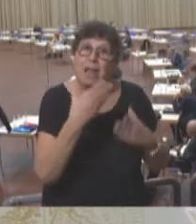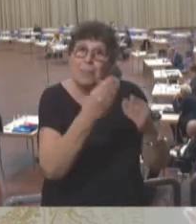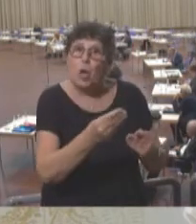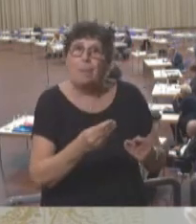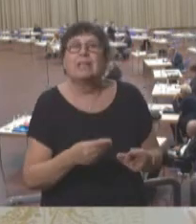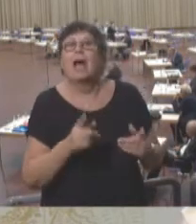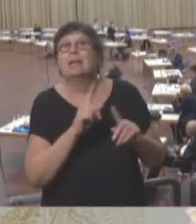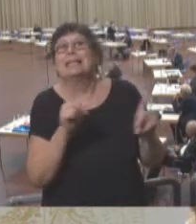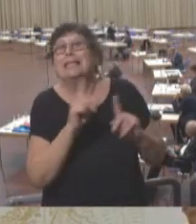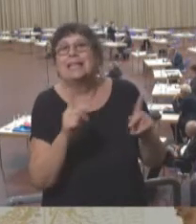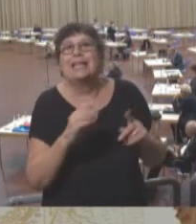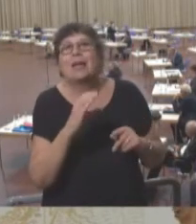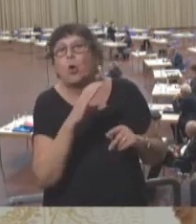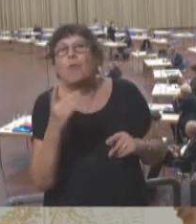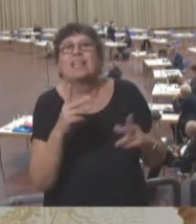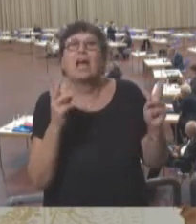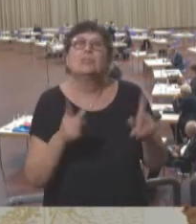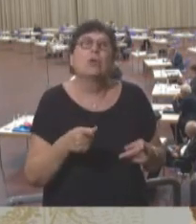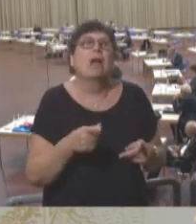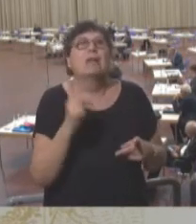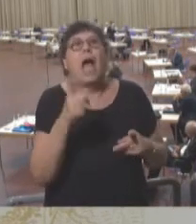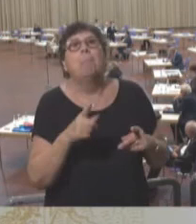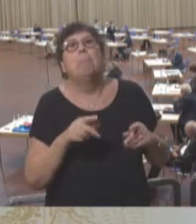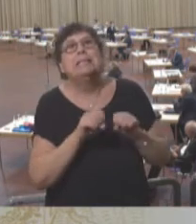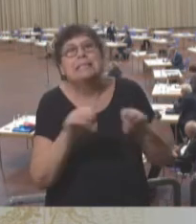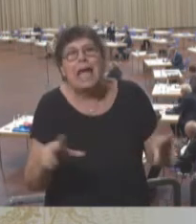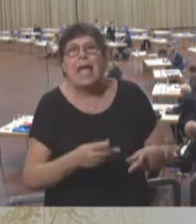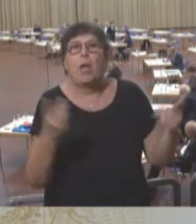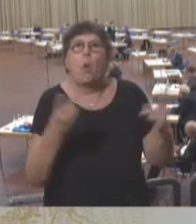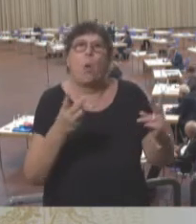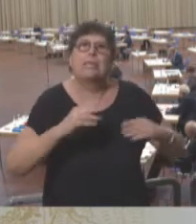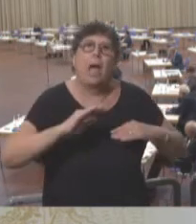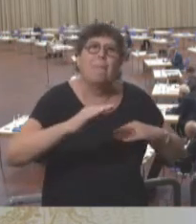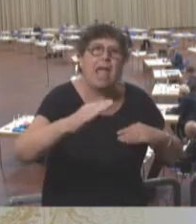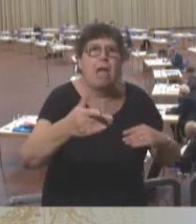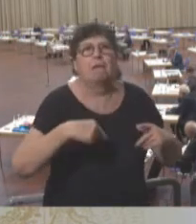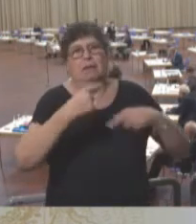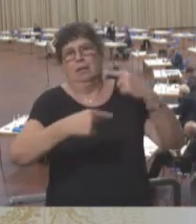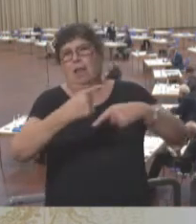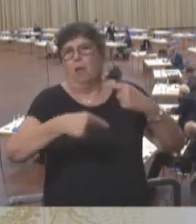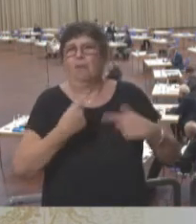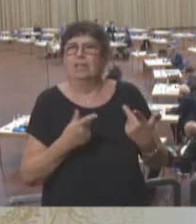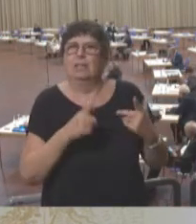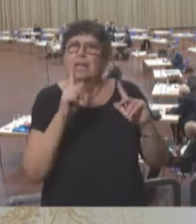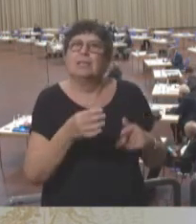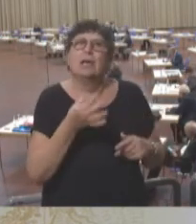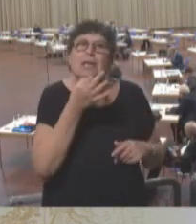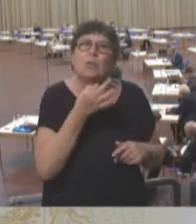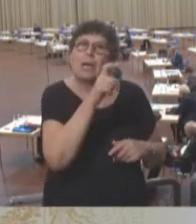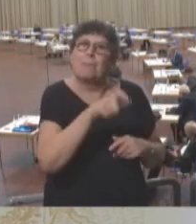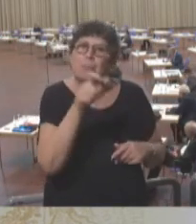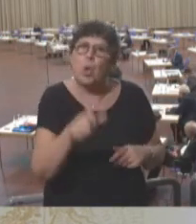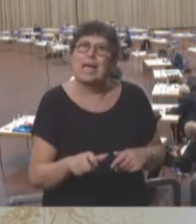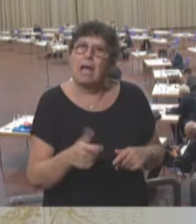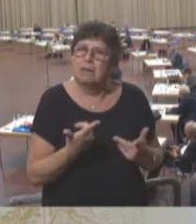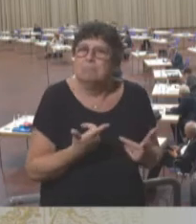Covid heißen, sondern sie wird vielleicht am See oder auch am Meer stattfinden. Das soll auch den Menschen und den Bürgerinnen und Bürgern auch unseres Landes